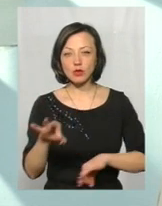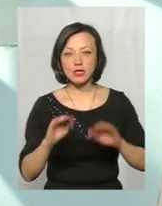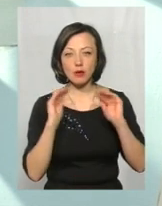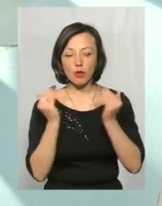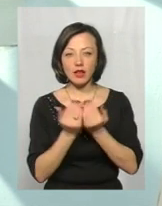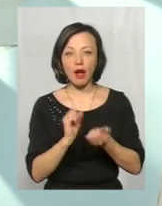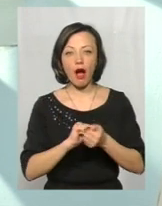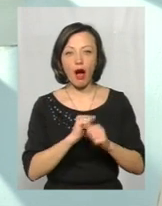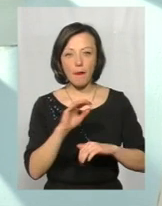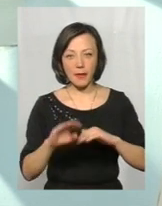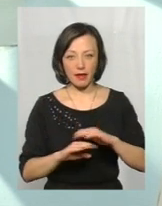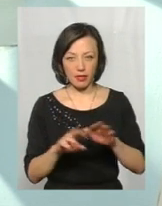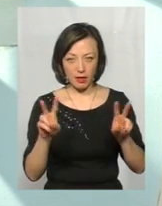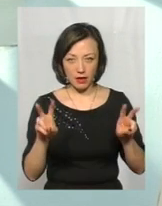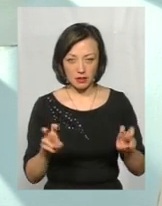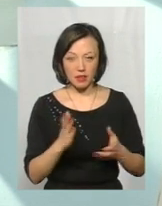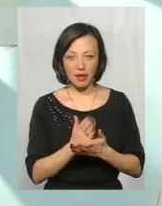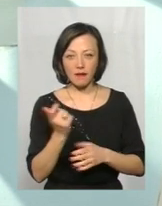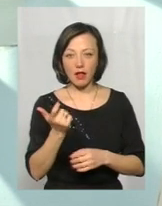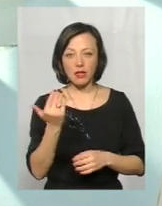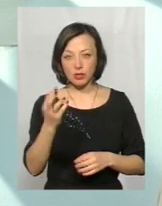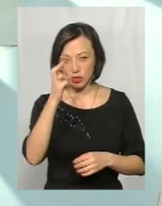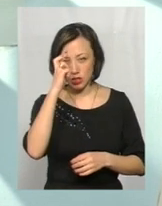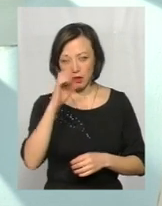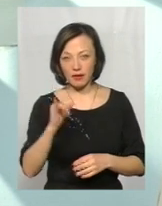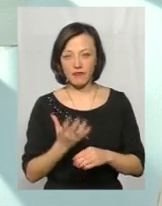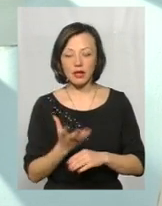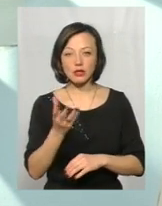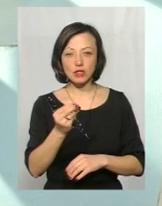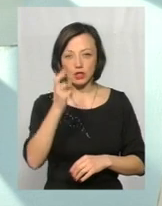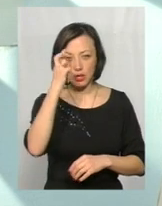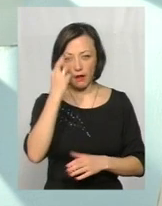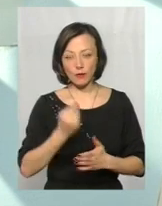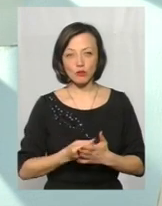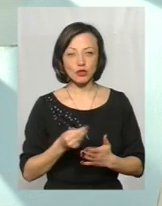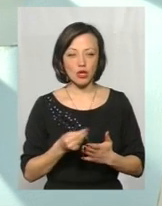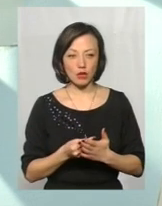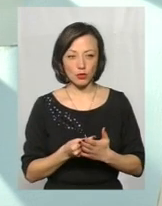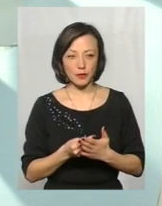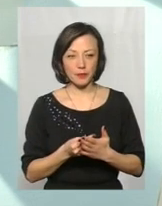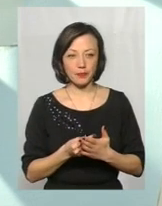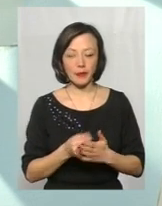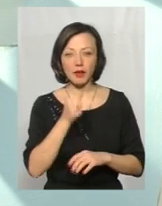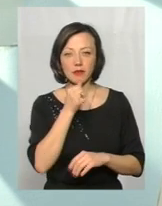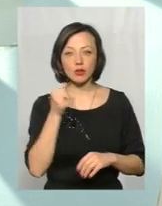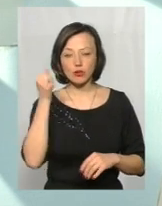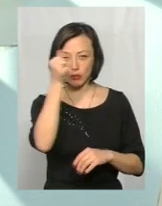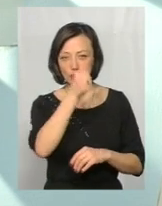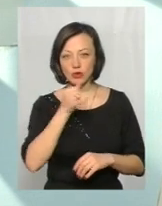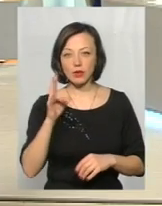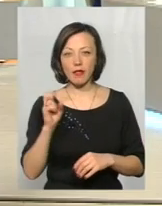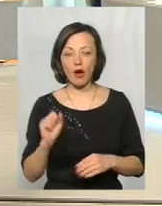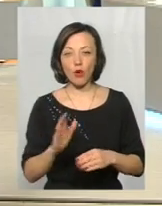Кам'янець. Тобто він є власністю державною і фінансується з державного бюджету. В минулому році на